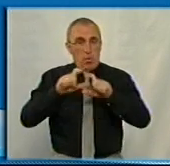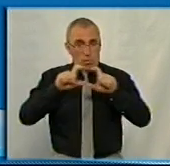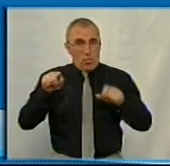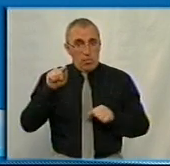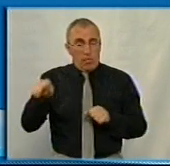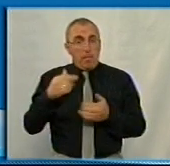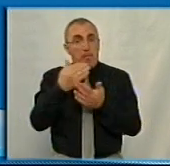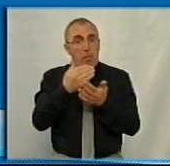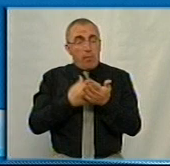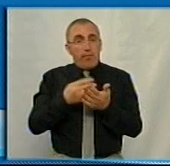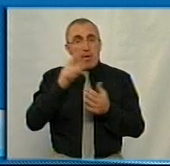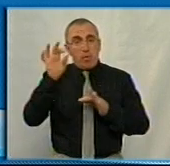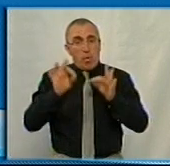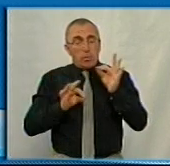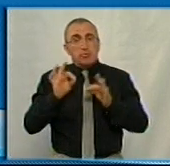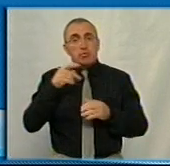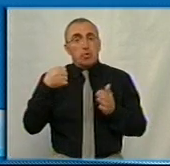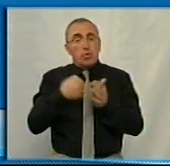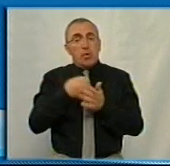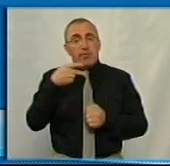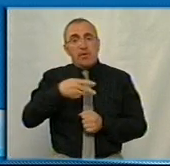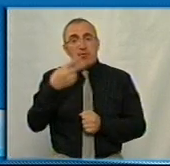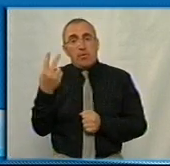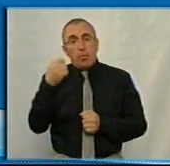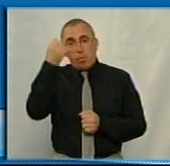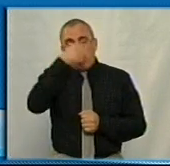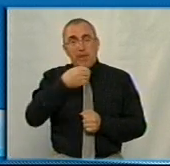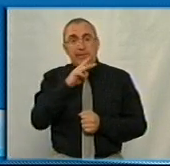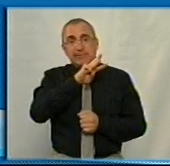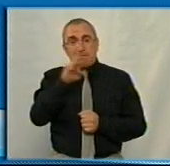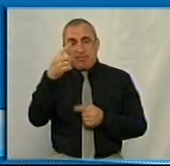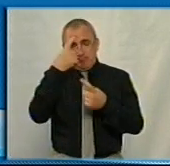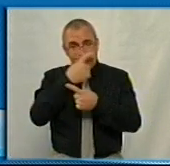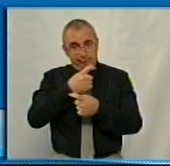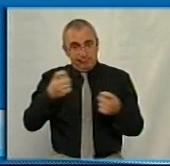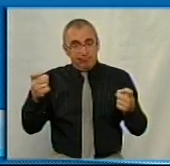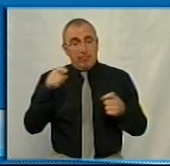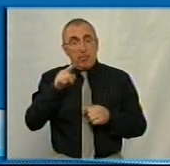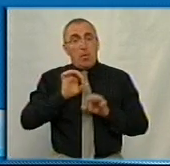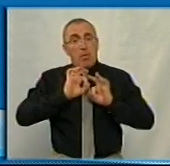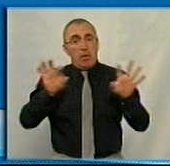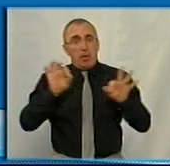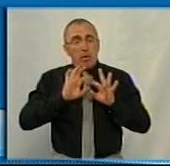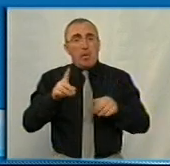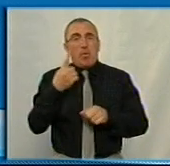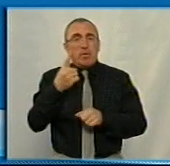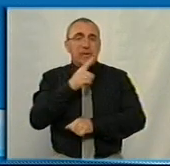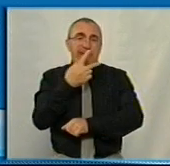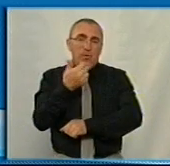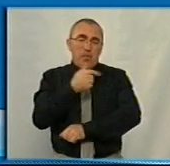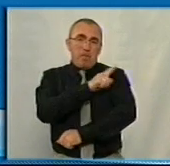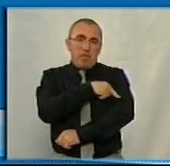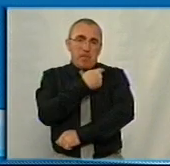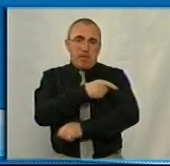програми, розрахований до 2022 року, прилюднили на сайті обласної ради. Чи йде мова про 31 медичний заклад, який